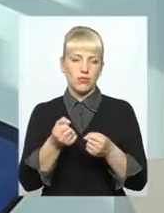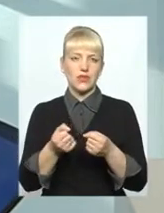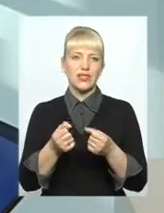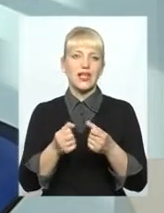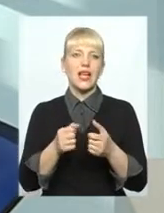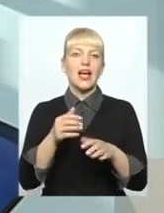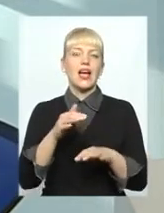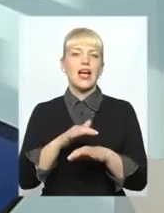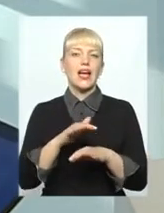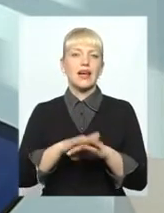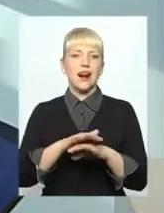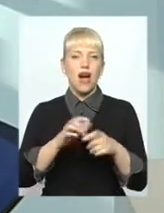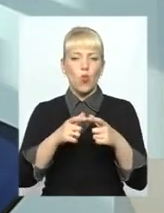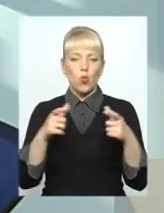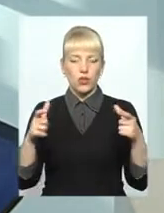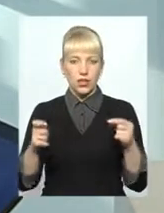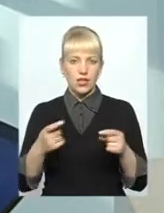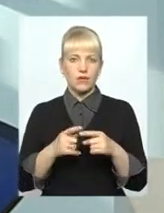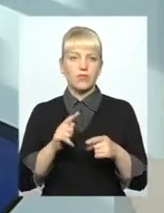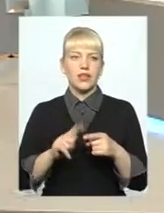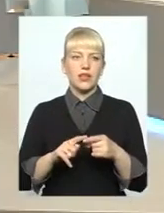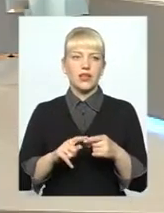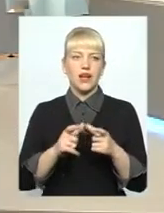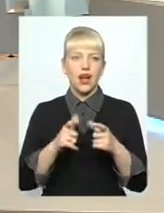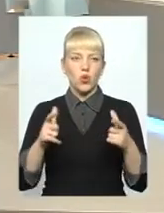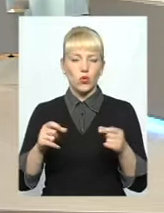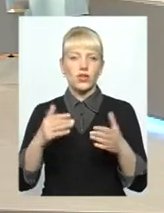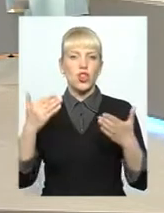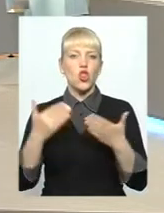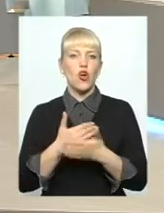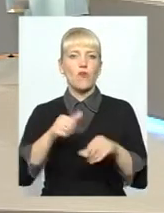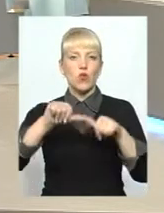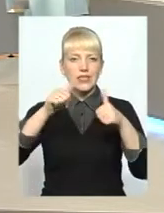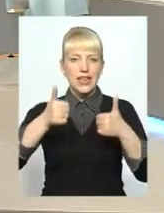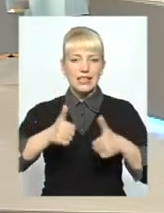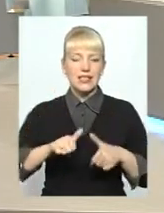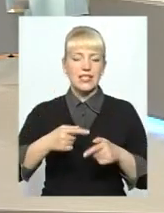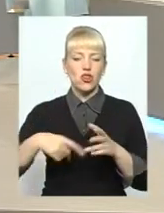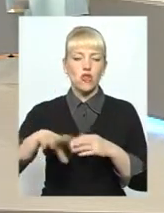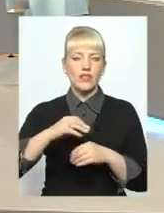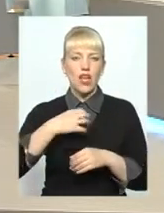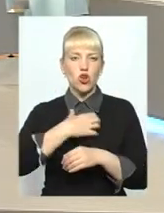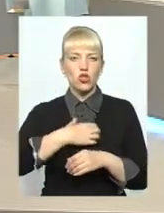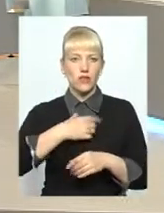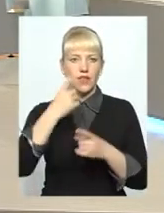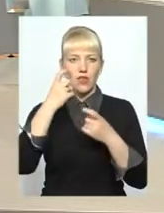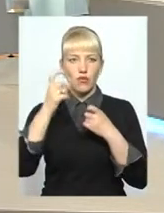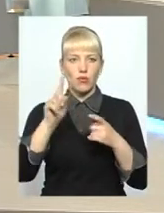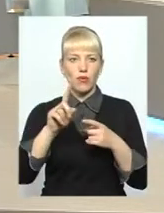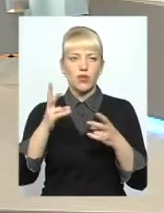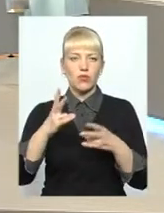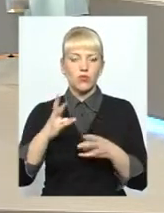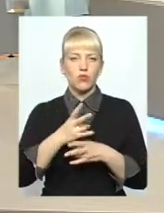нового зразка, але вся основна інформація, яка там повинна бути